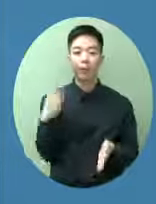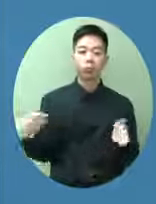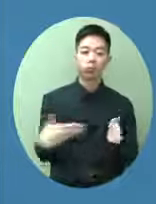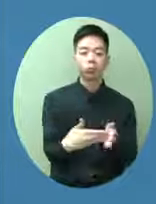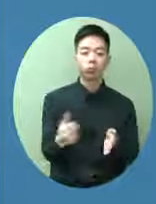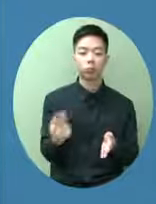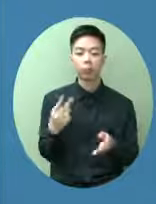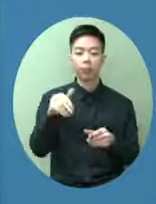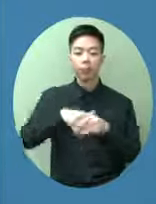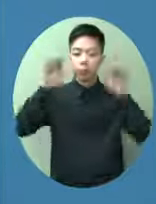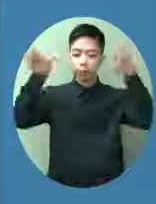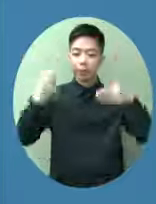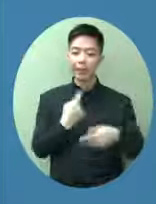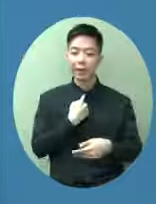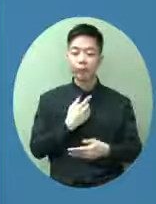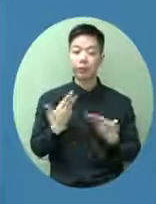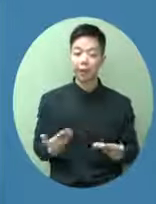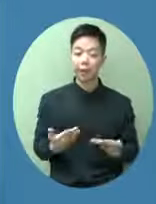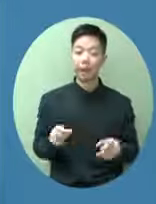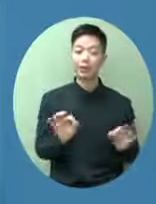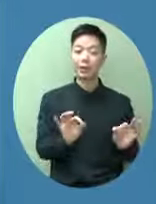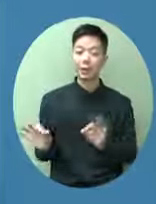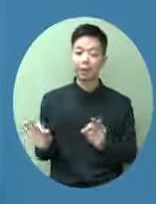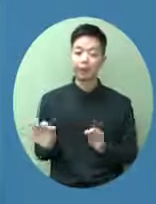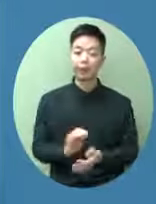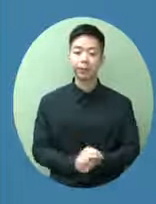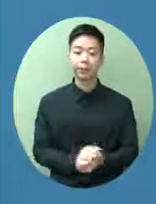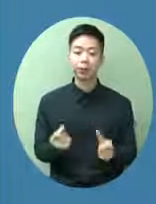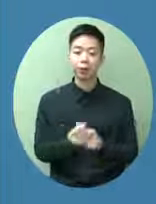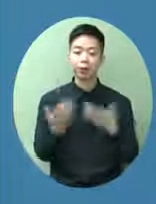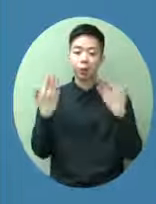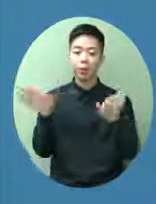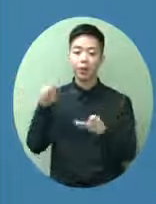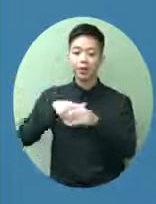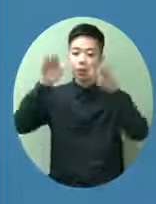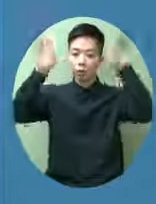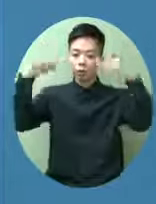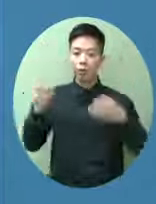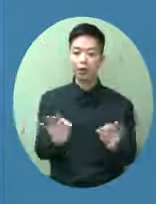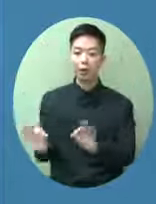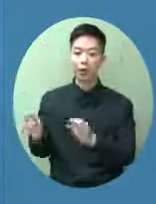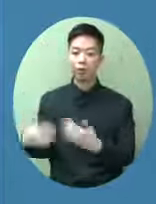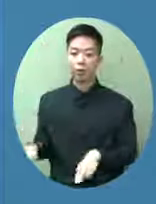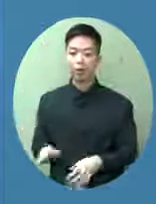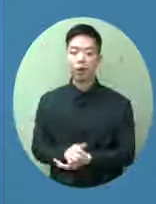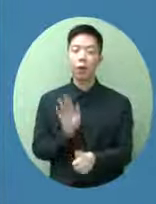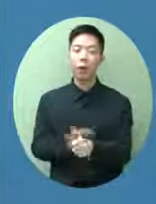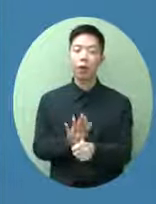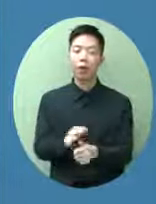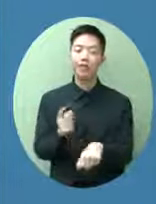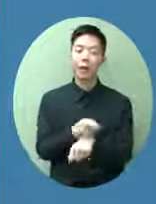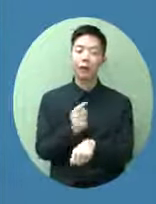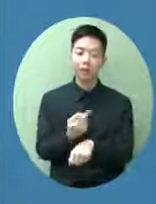招標所以現在暫緩了這個招標即是公開的招標就可以讓它們有一定的穩定性亦都